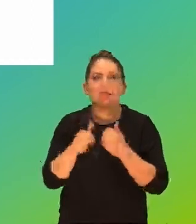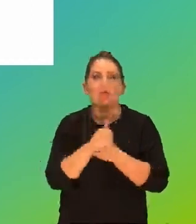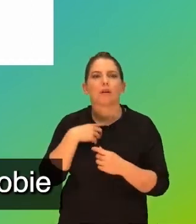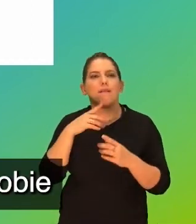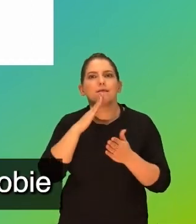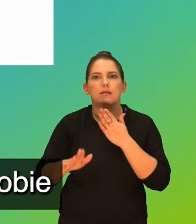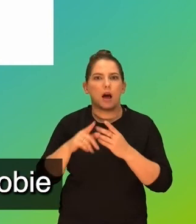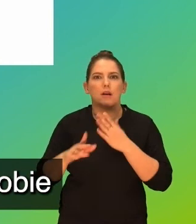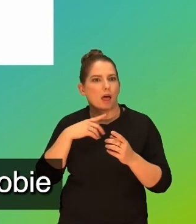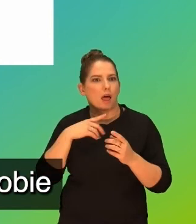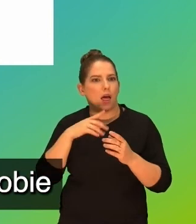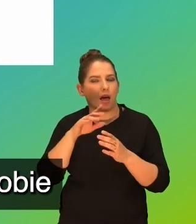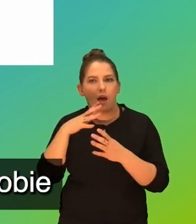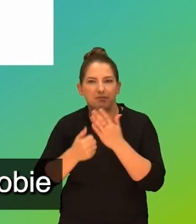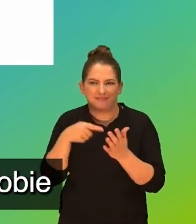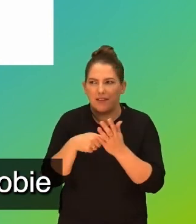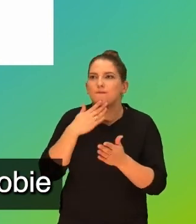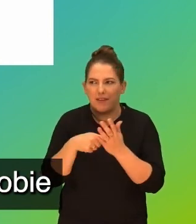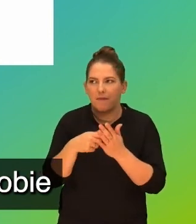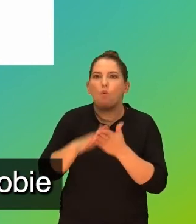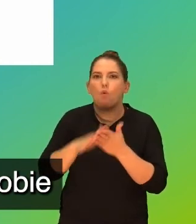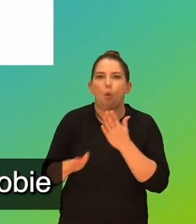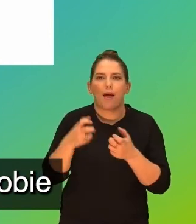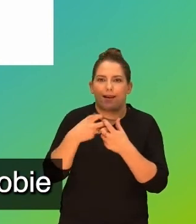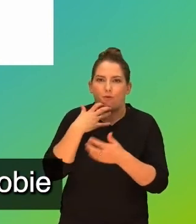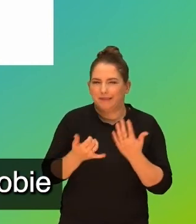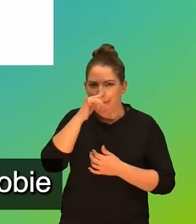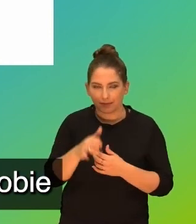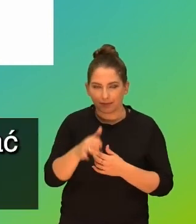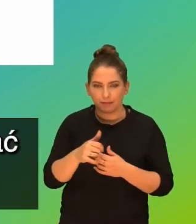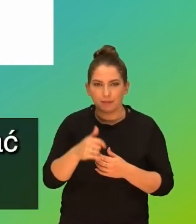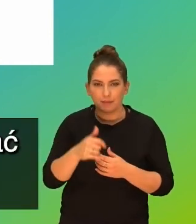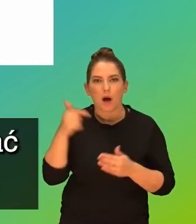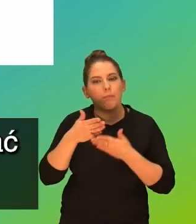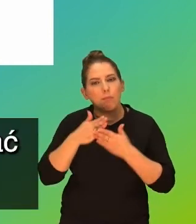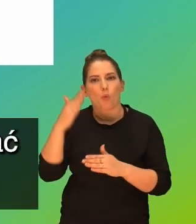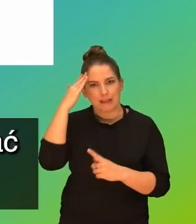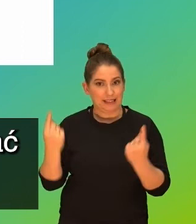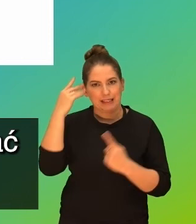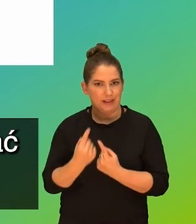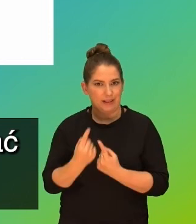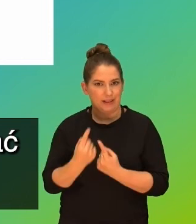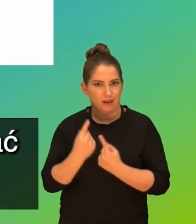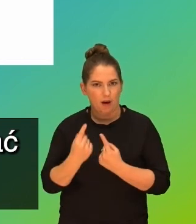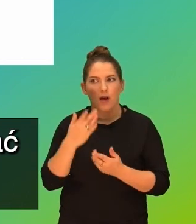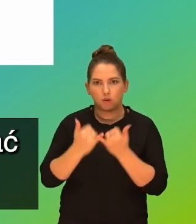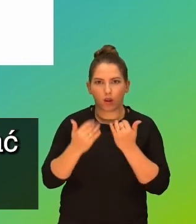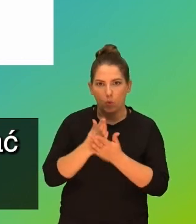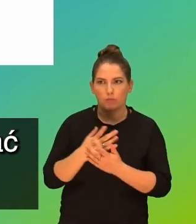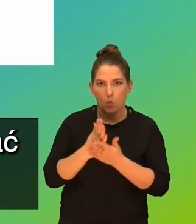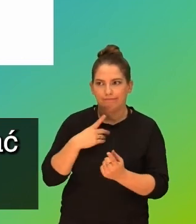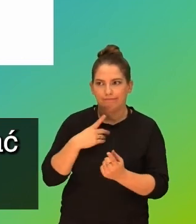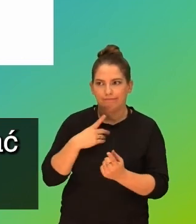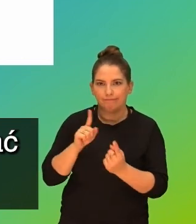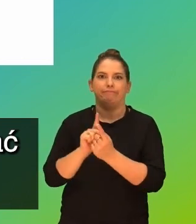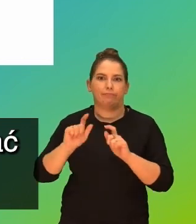nie nie natknąć. Wtedy trzeba by chyba nie używać internetu, ale aby umieć sobie poradzić w sytuacji, kiedy już nam się to